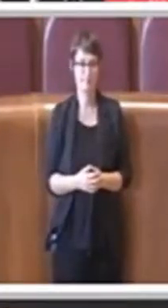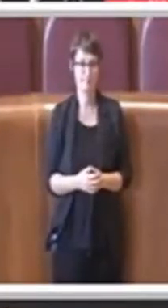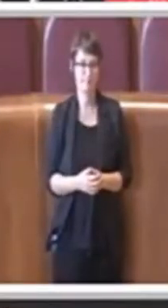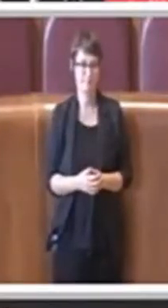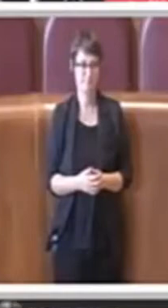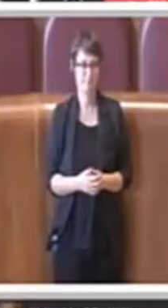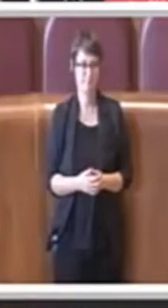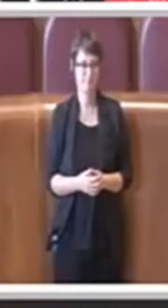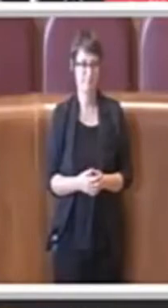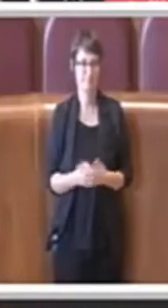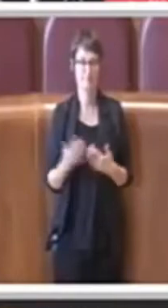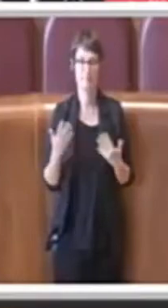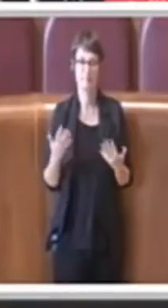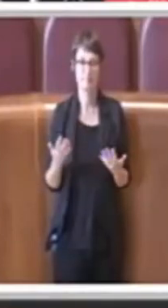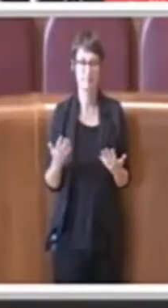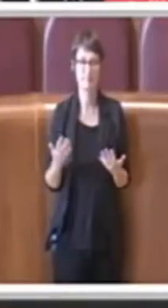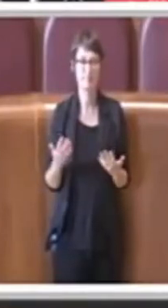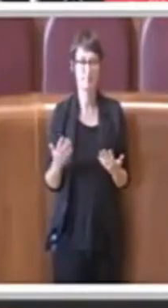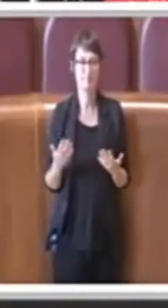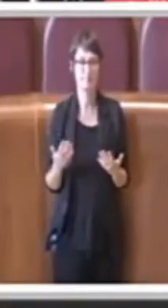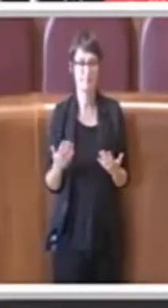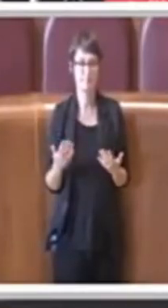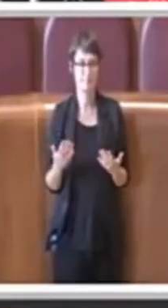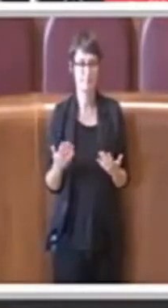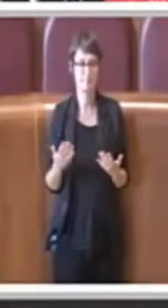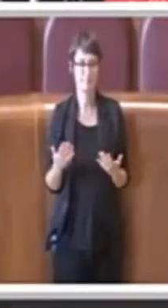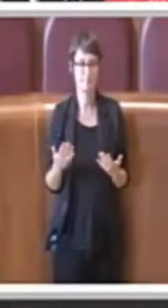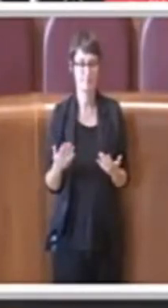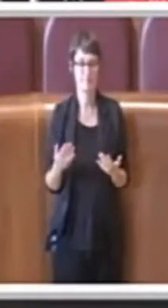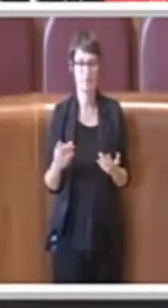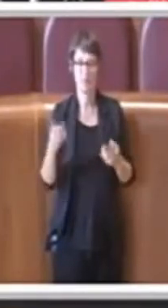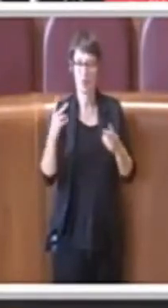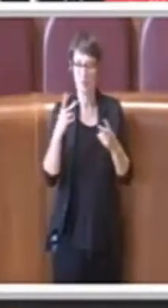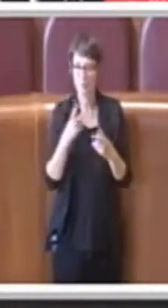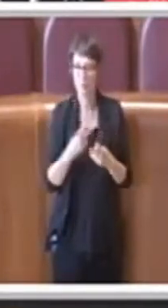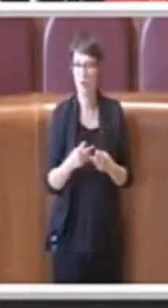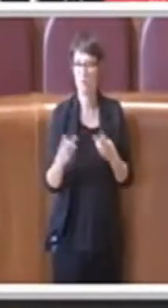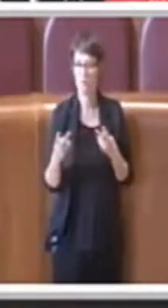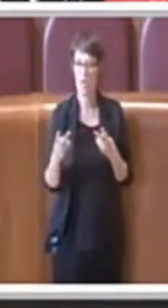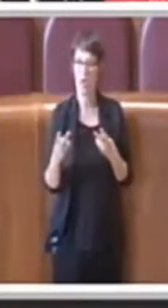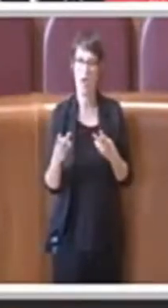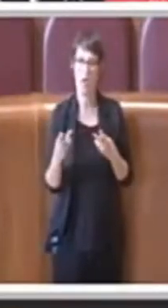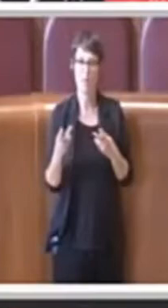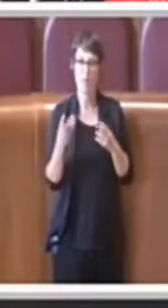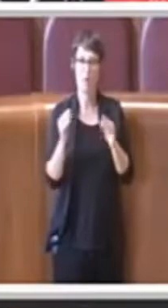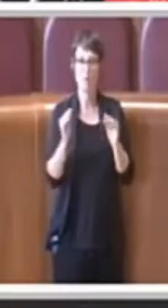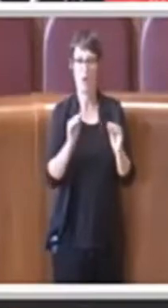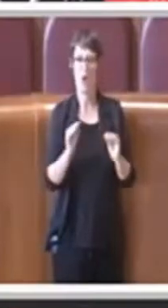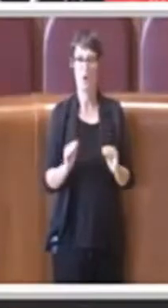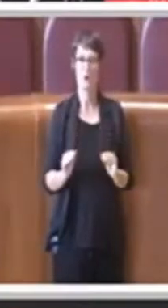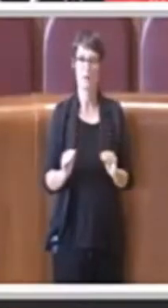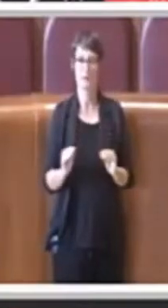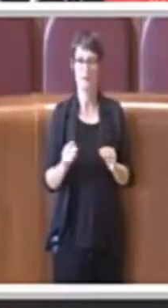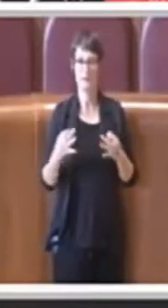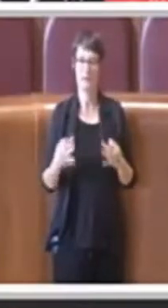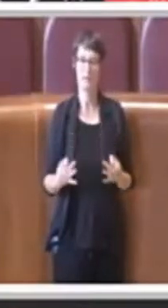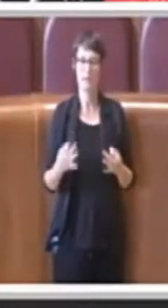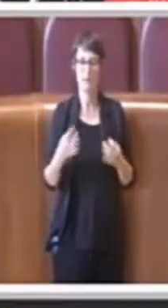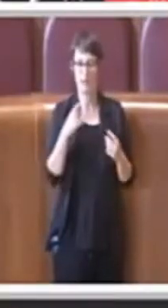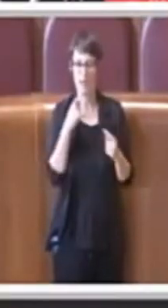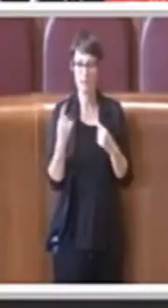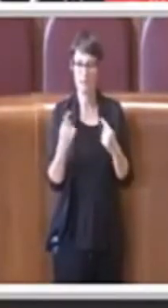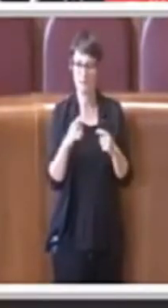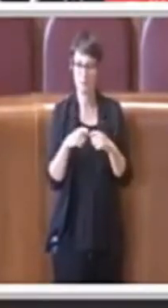Cerchiamo un attimo di rimettere in ordine, in discussione generale, un po'